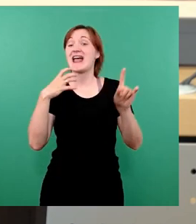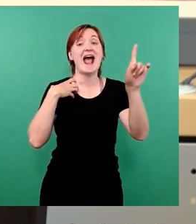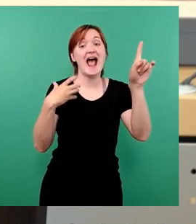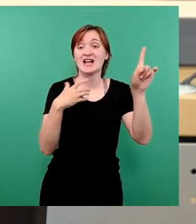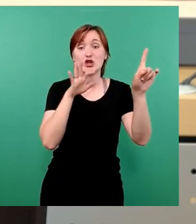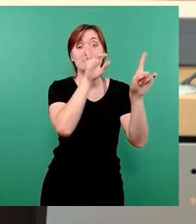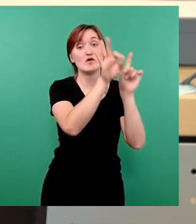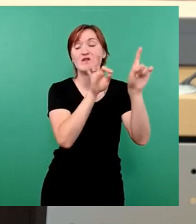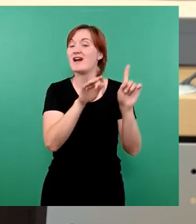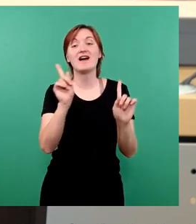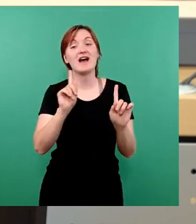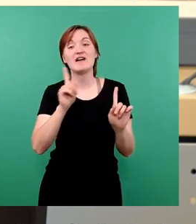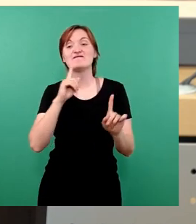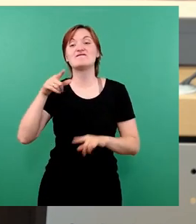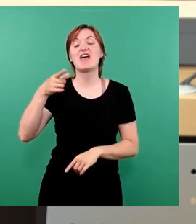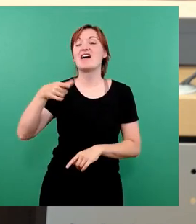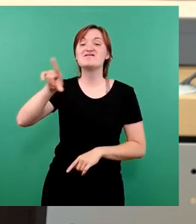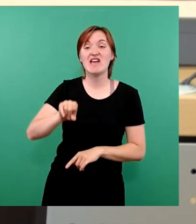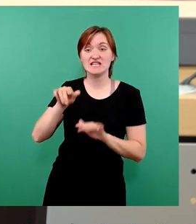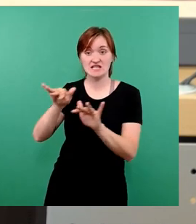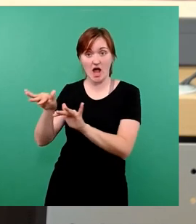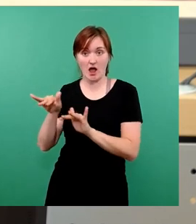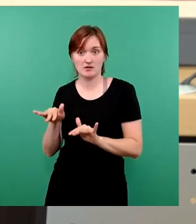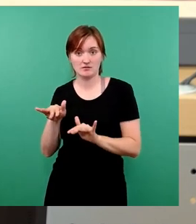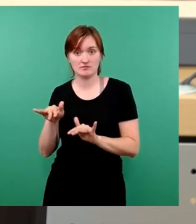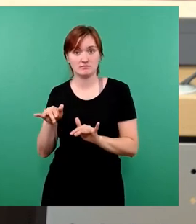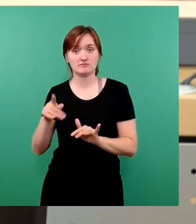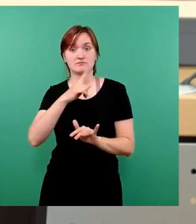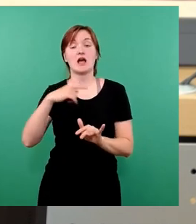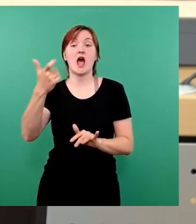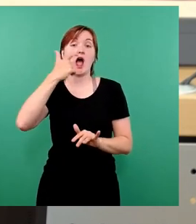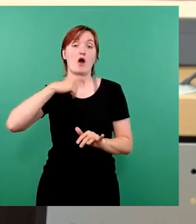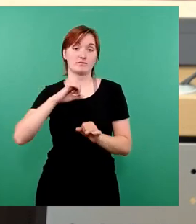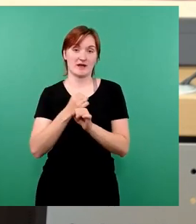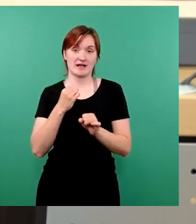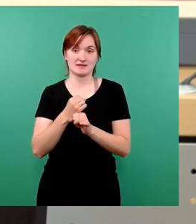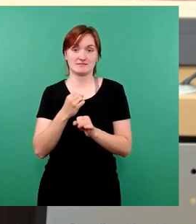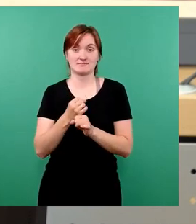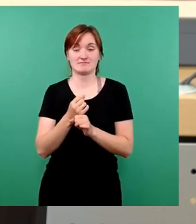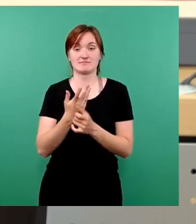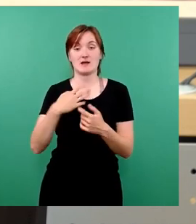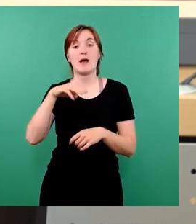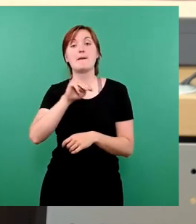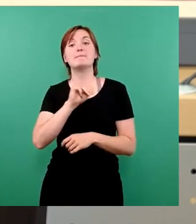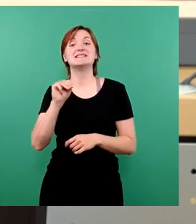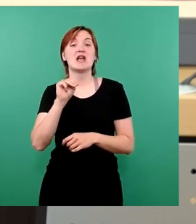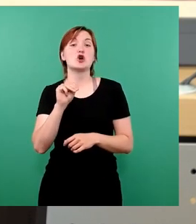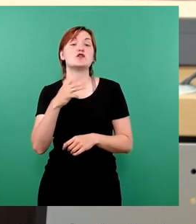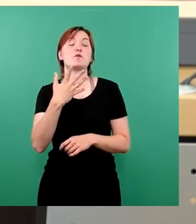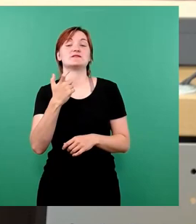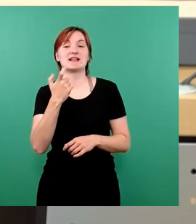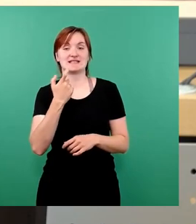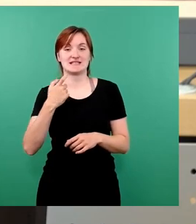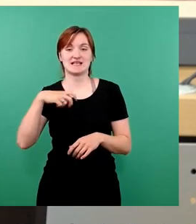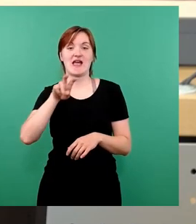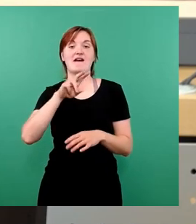sondern den geringsten Brüdern, das habt ihr mir getan. Matthäus 25, Vers 40. Bleiben Sie behütet